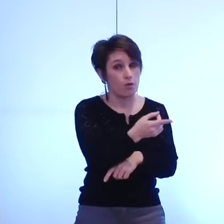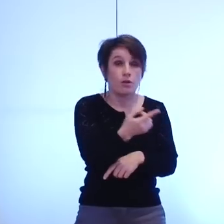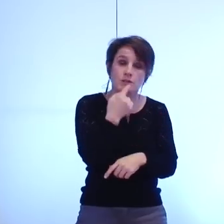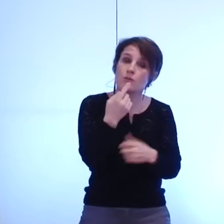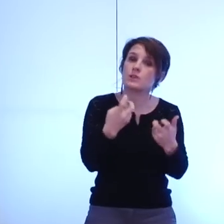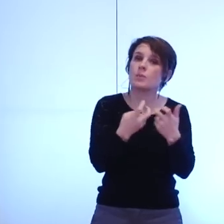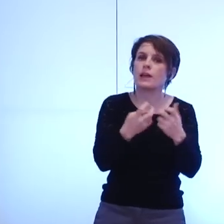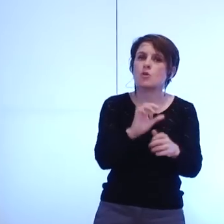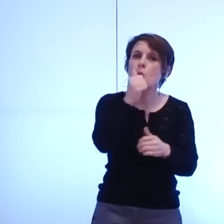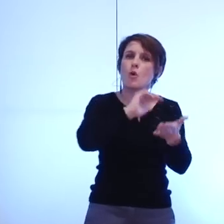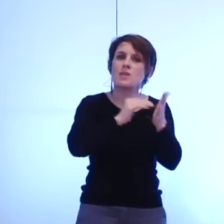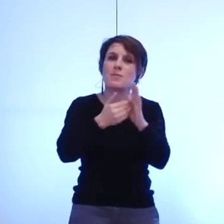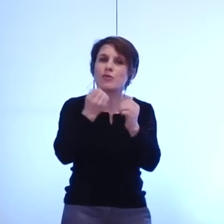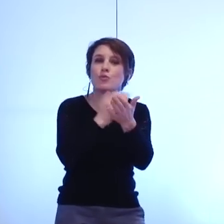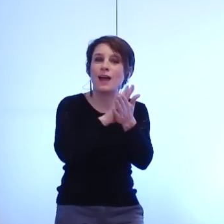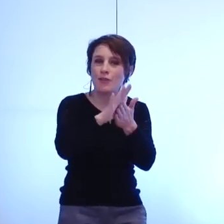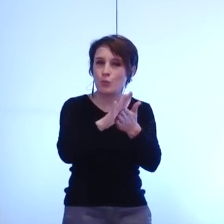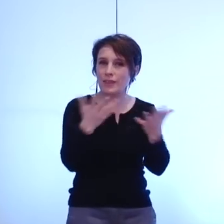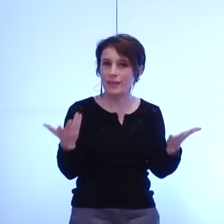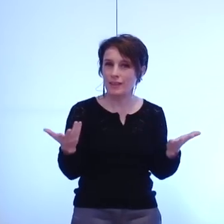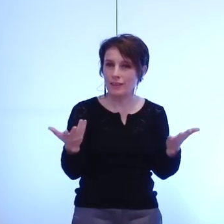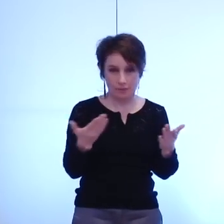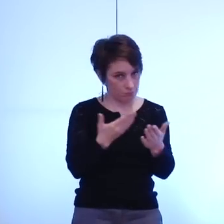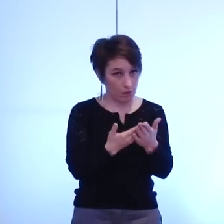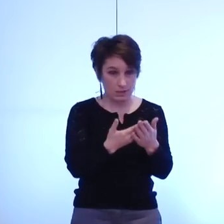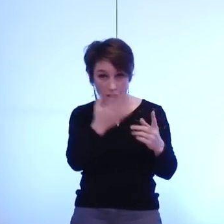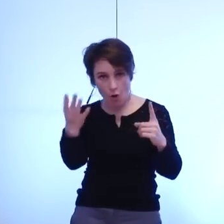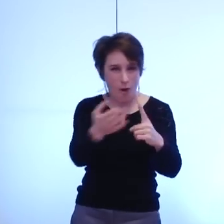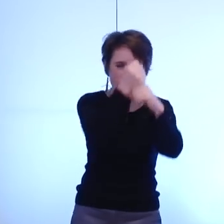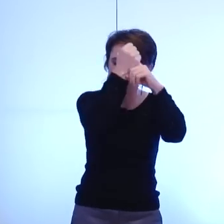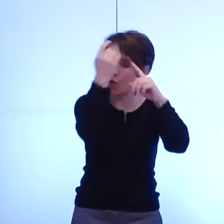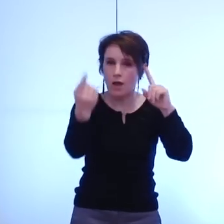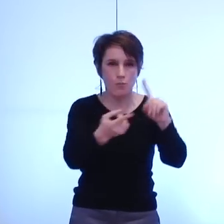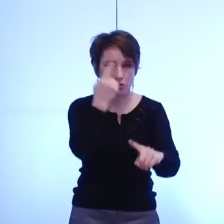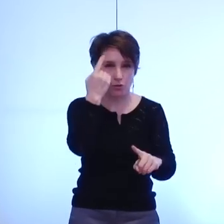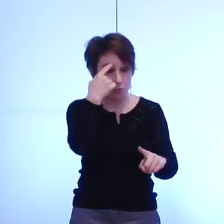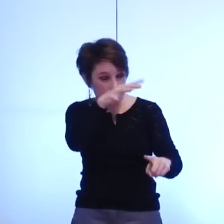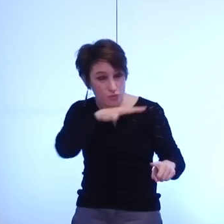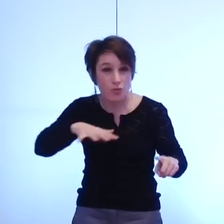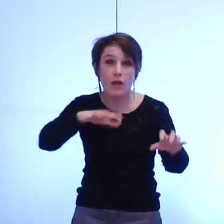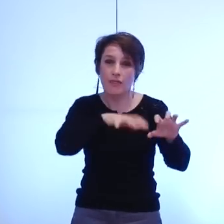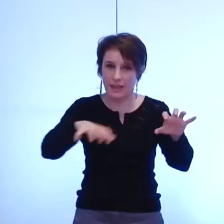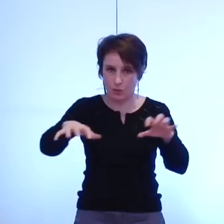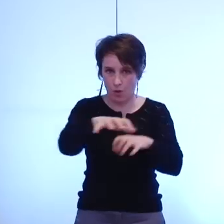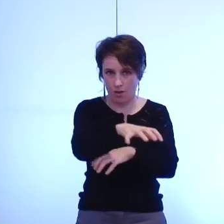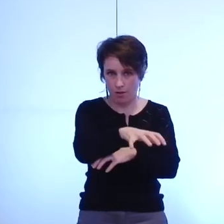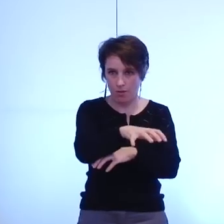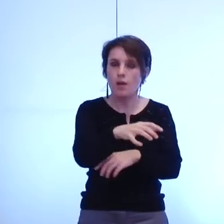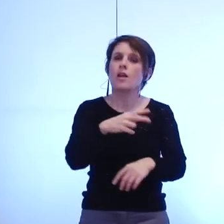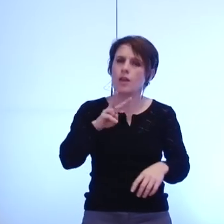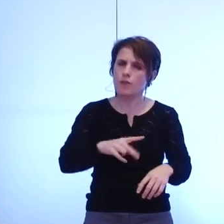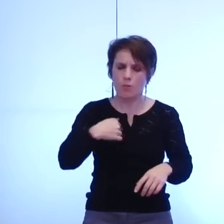cubes gratuits là aussi soient un enjeu déterminant dans ce territoire et moi j'y crois